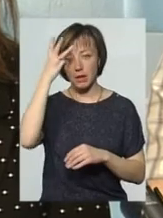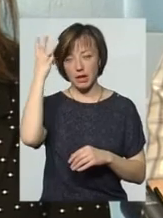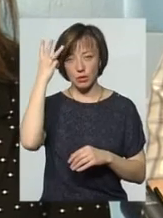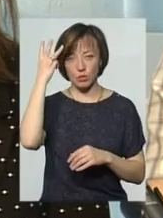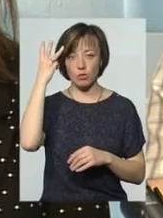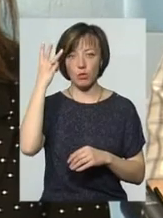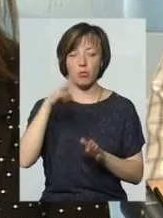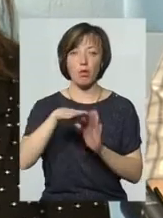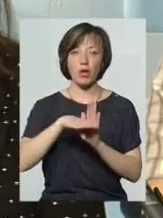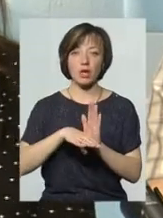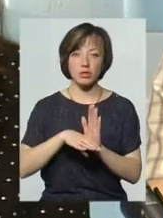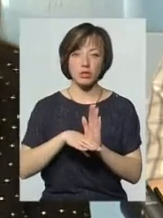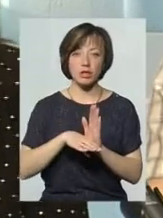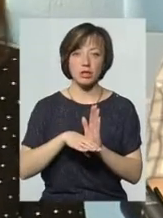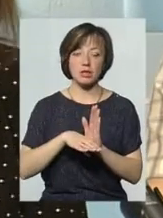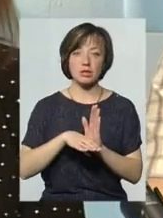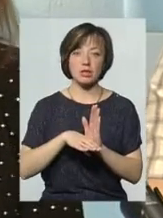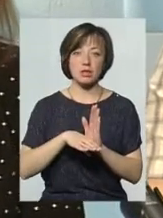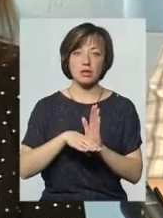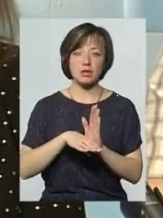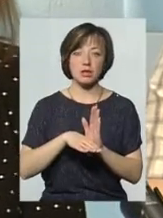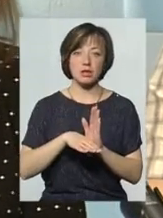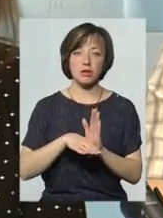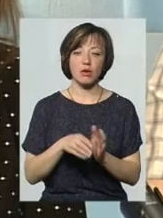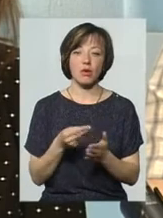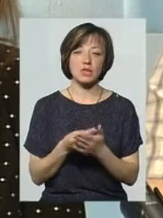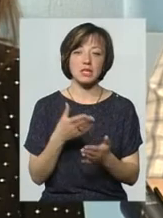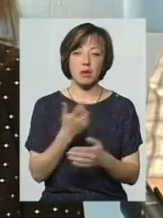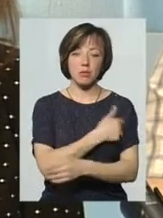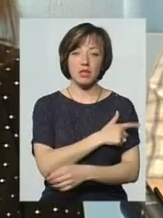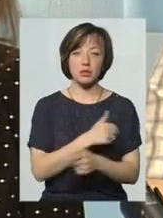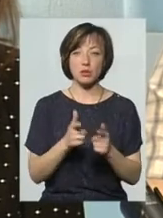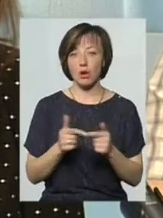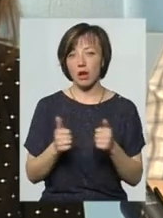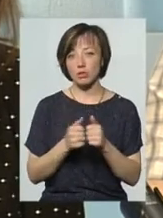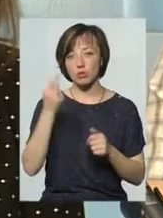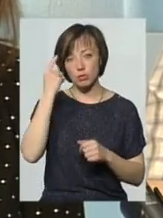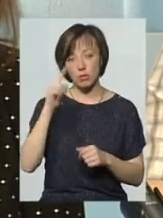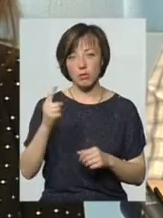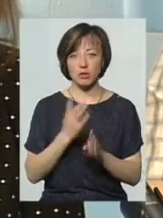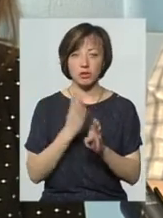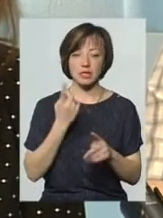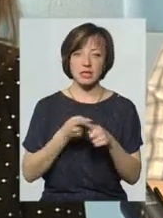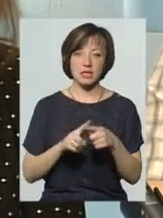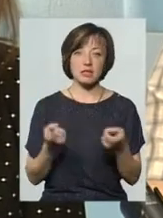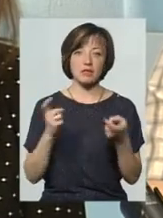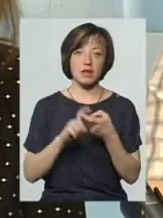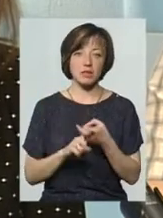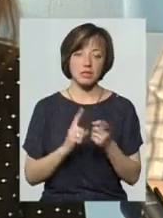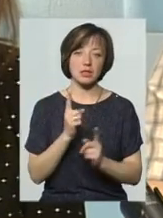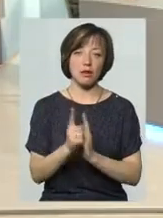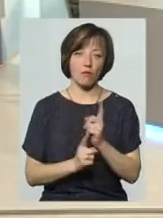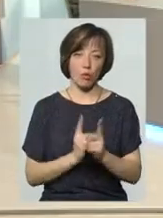погіршилась оцінка медичної галузі. Думаю, що в першу чергу це все-таки зв'язано якраз з